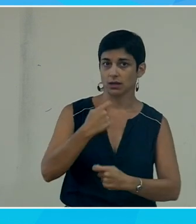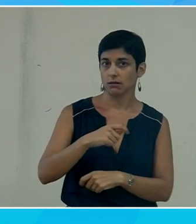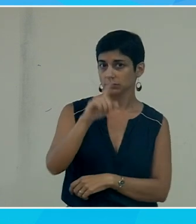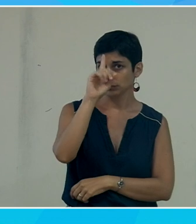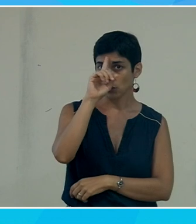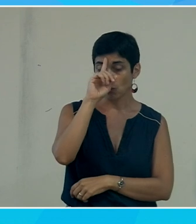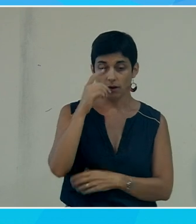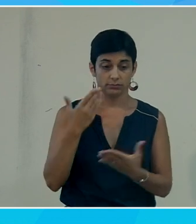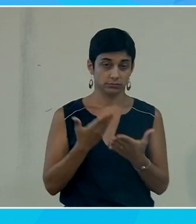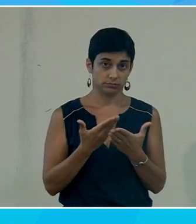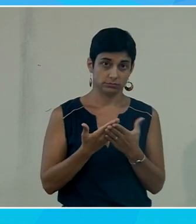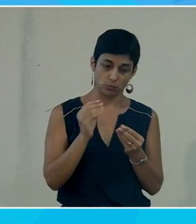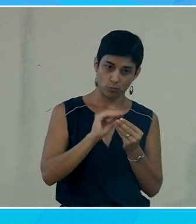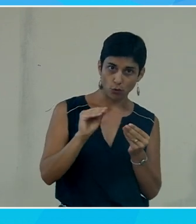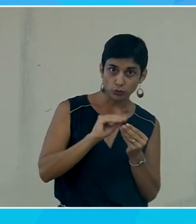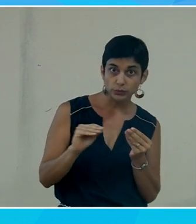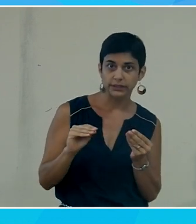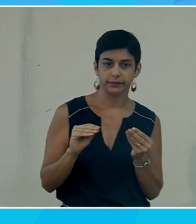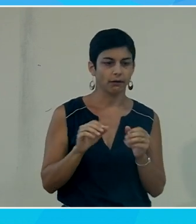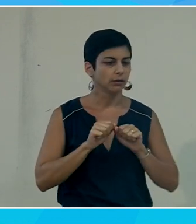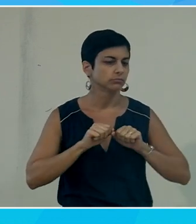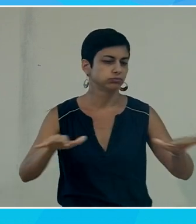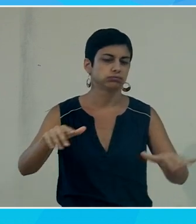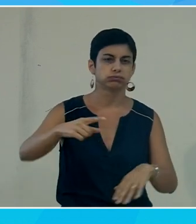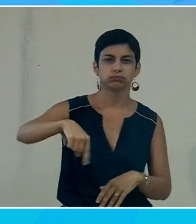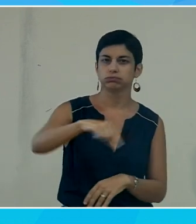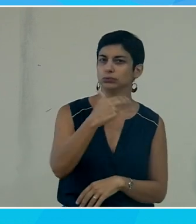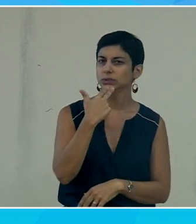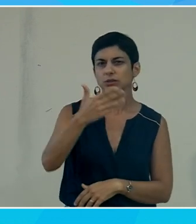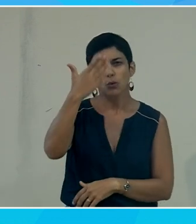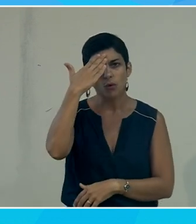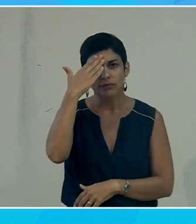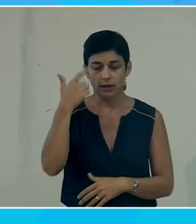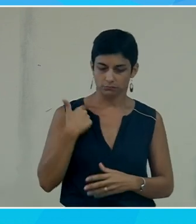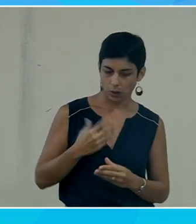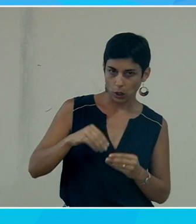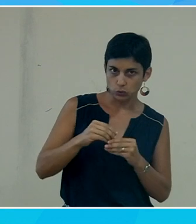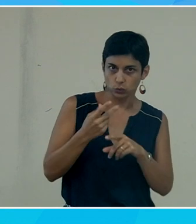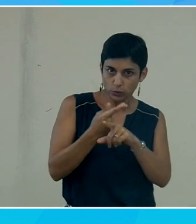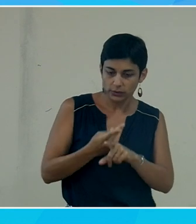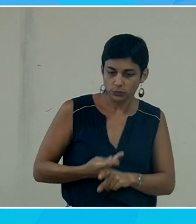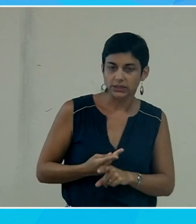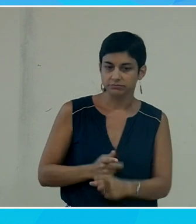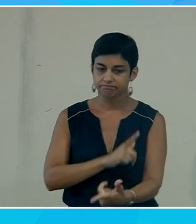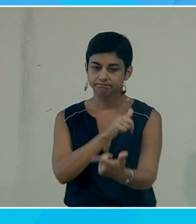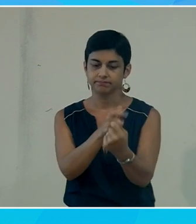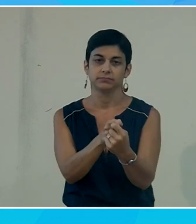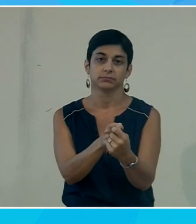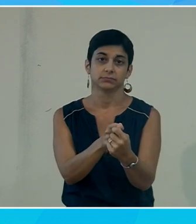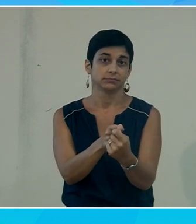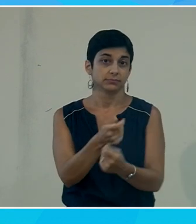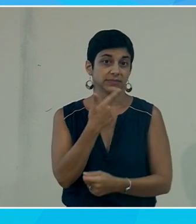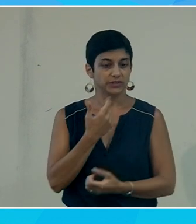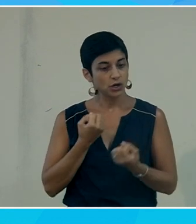part on vend ces produits ces produits sont très démocratisés très utilisés donc le fait de rajouter ces fonctionnalités ça permet d